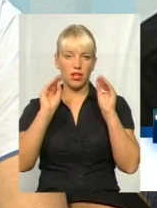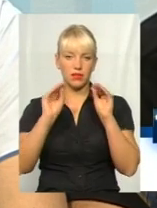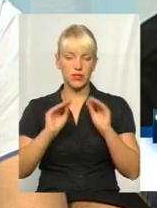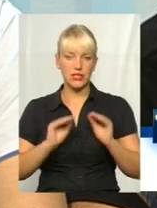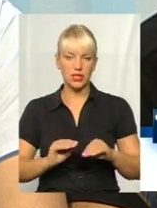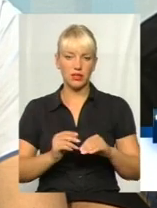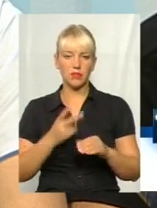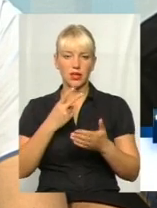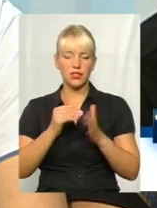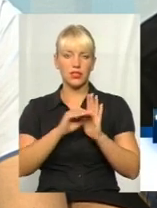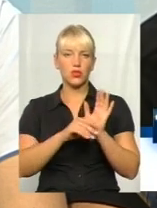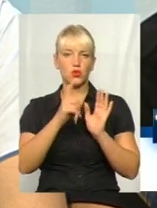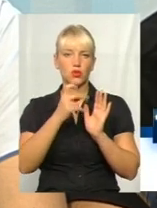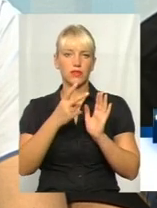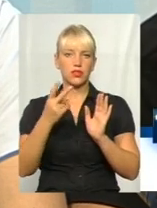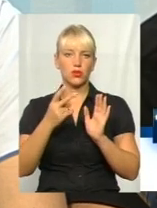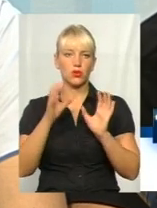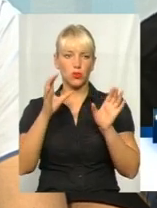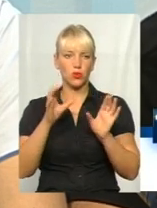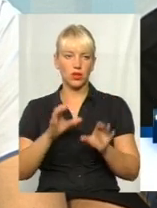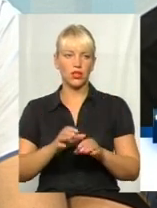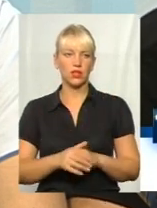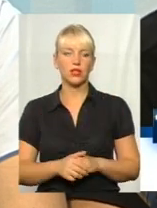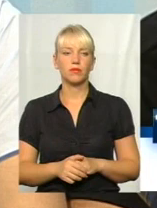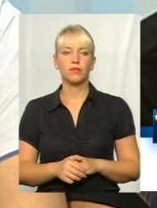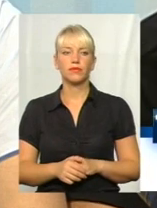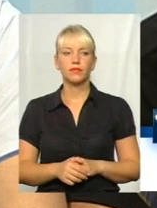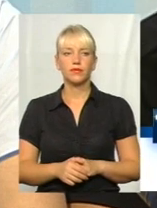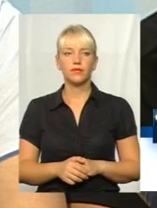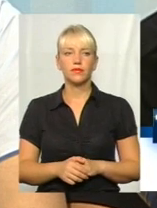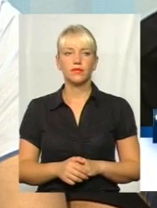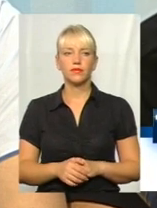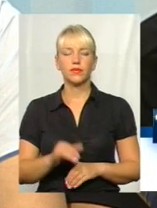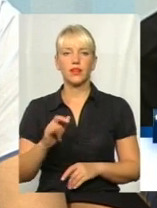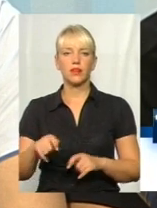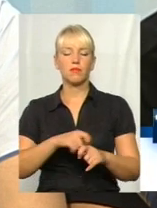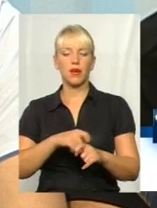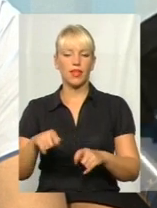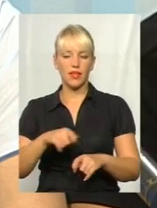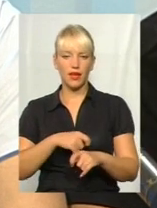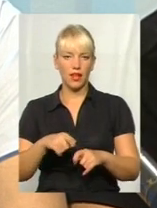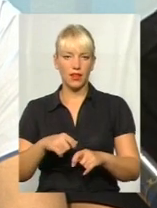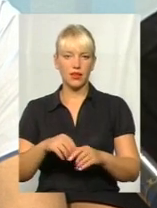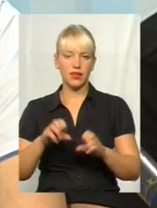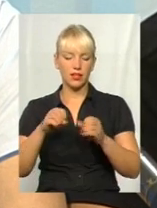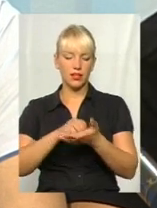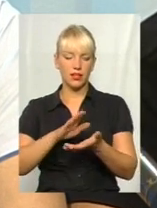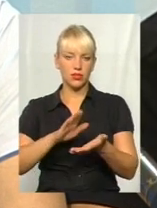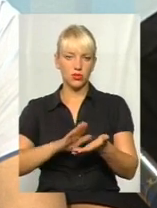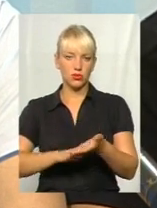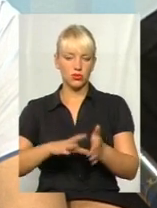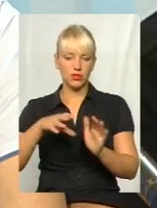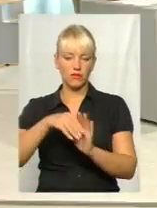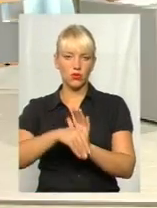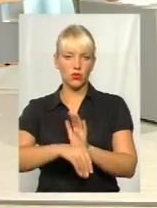передбачені статтею 122 Кодексу коріння про адмінправопорушення. І матеріали, відповідно, реєструються і вносяться в